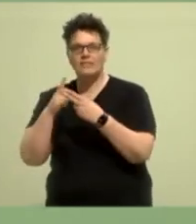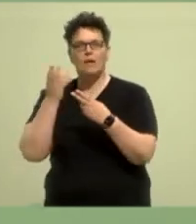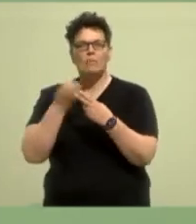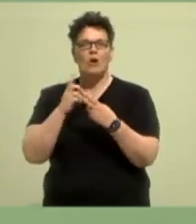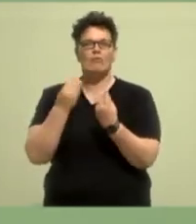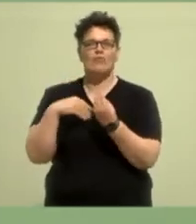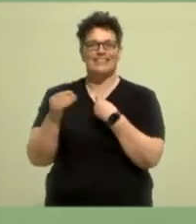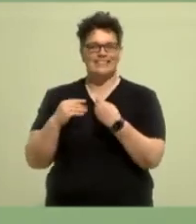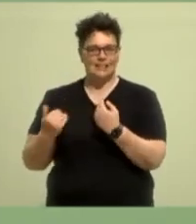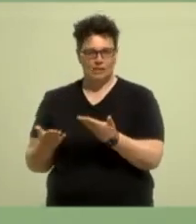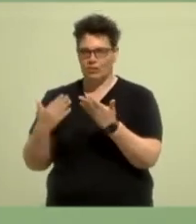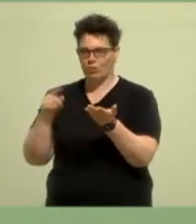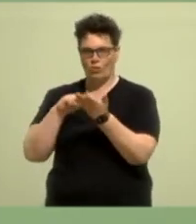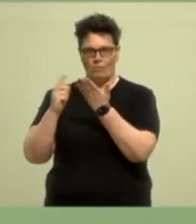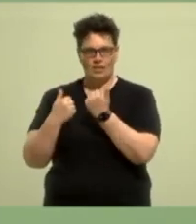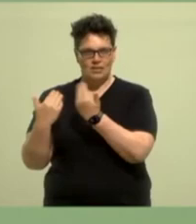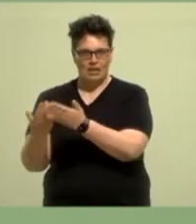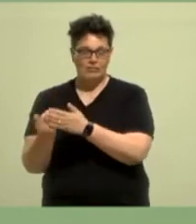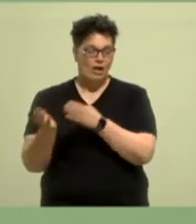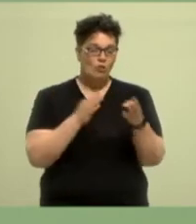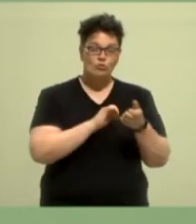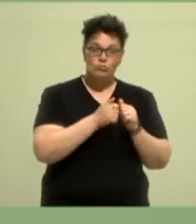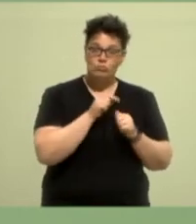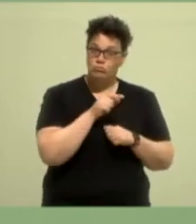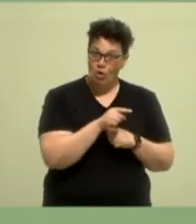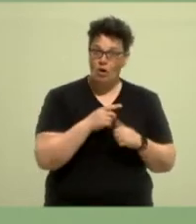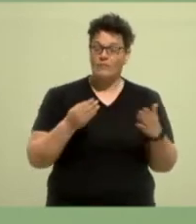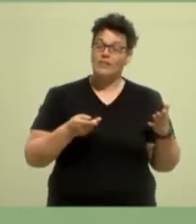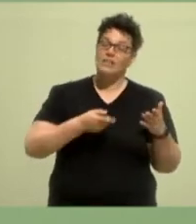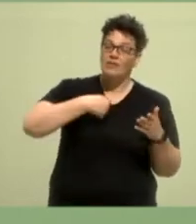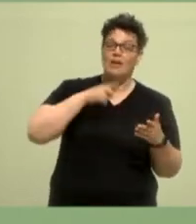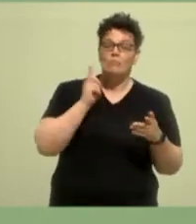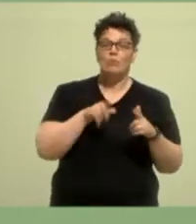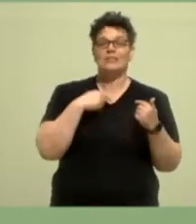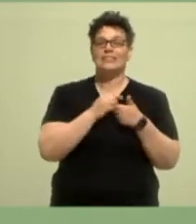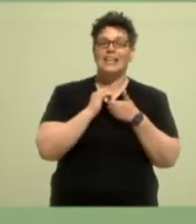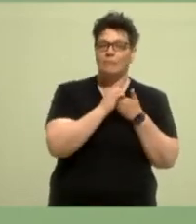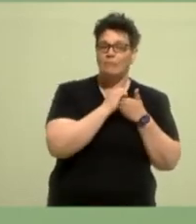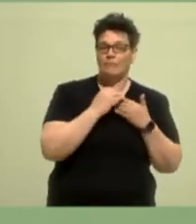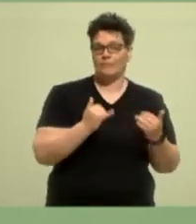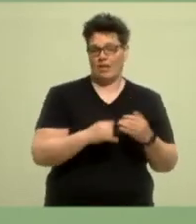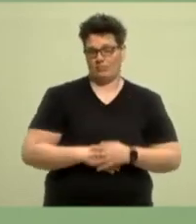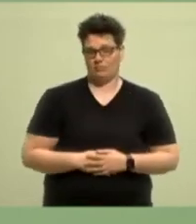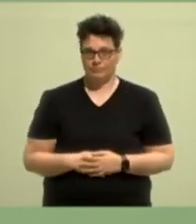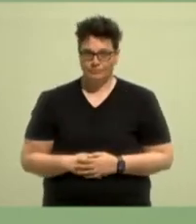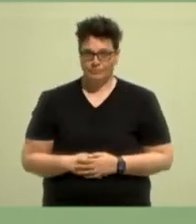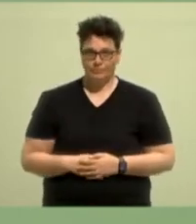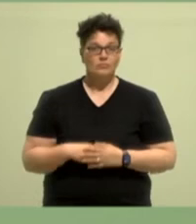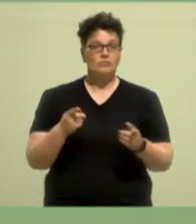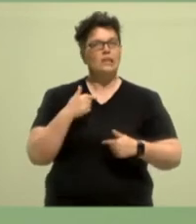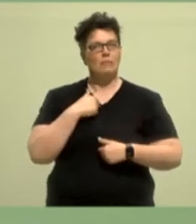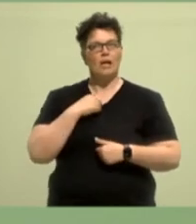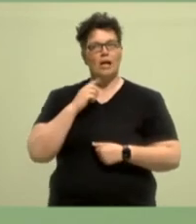wir kriegen das nur hin, wenn wir als Team spielen. Aber ich sage das auch mit einem gesunden Selbstbewusstsein